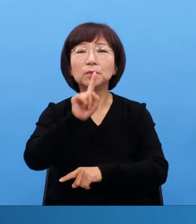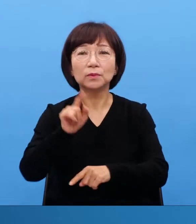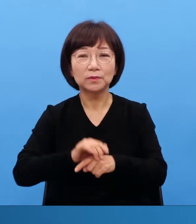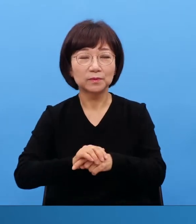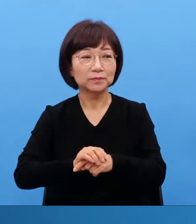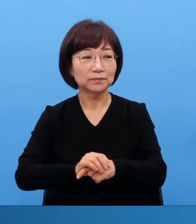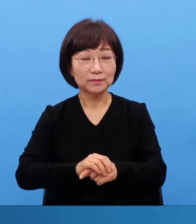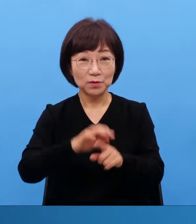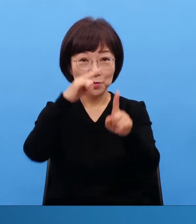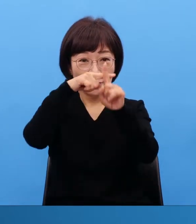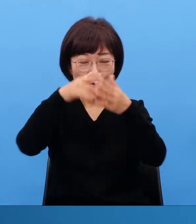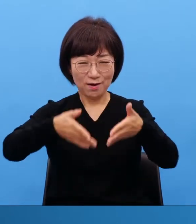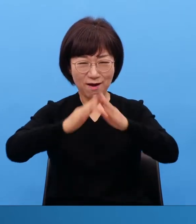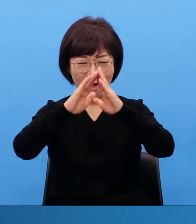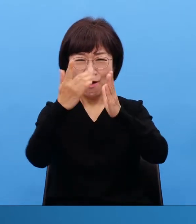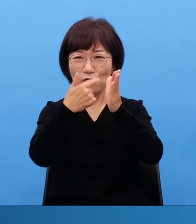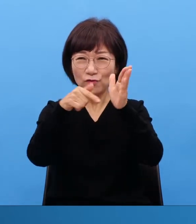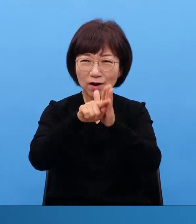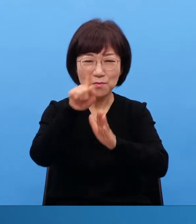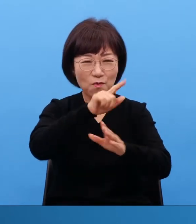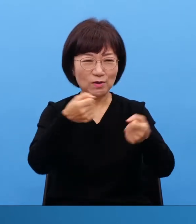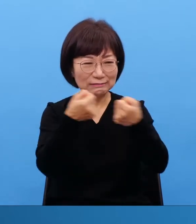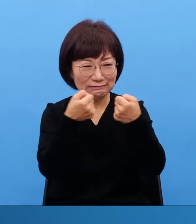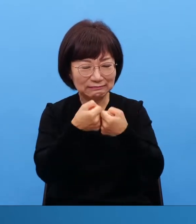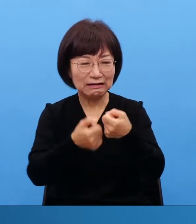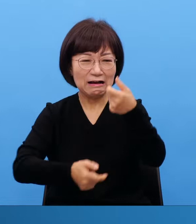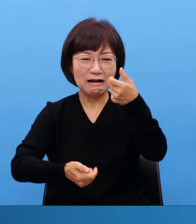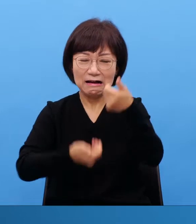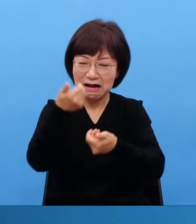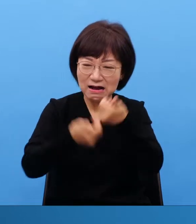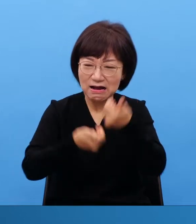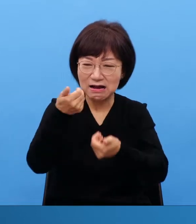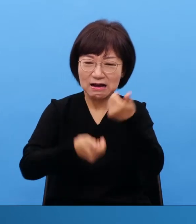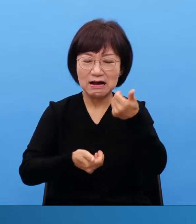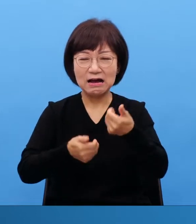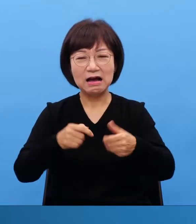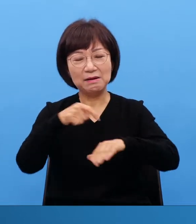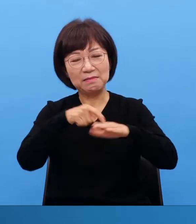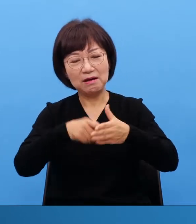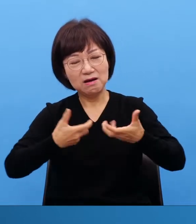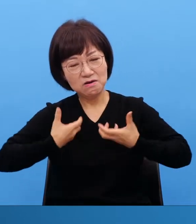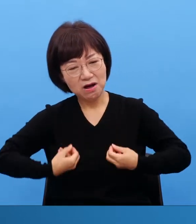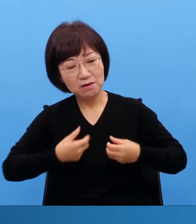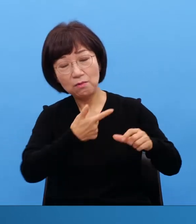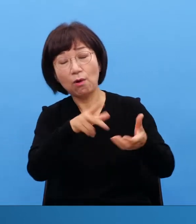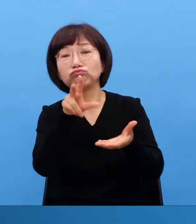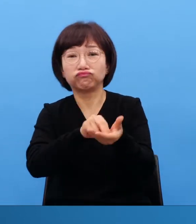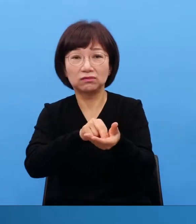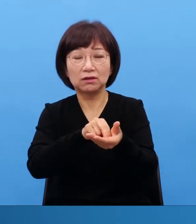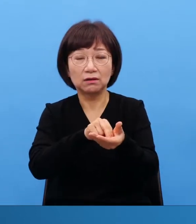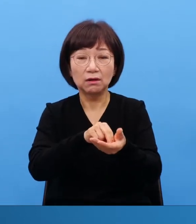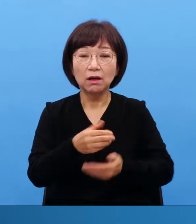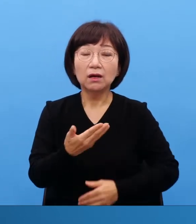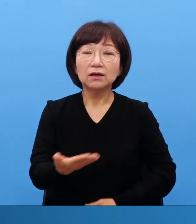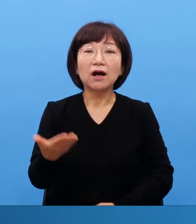그런데 이 사람들이 신전을 진거